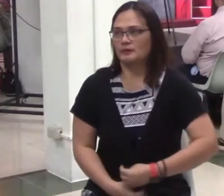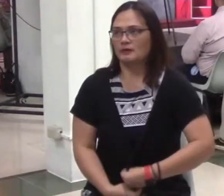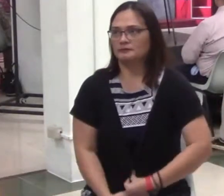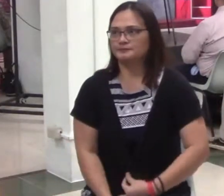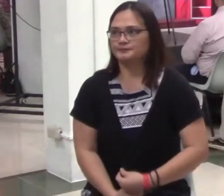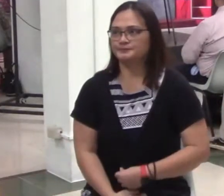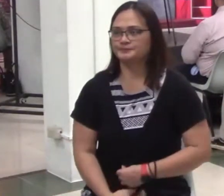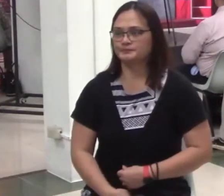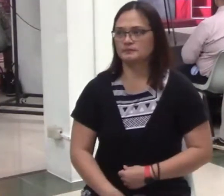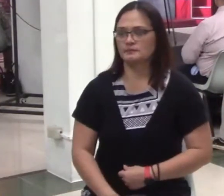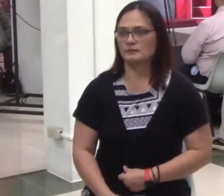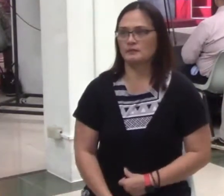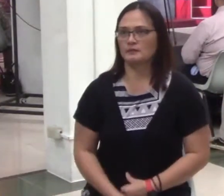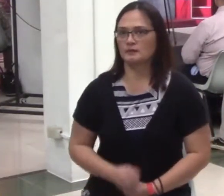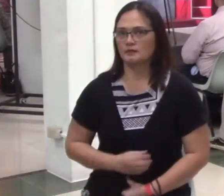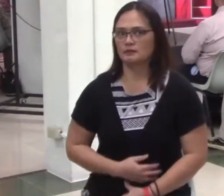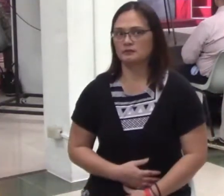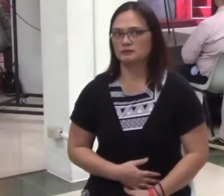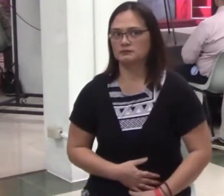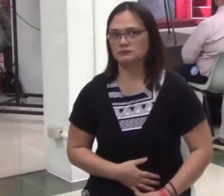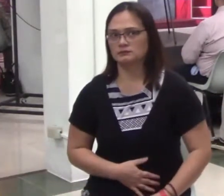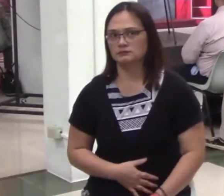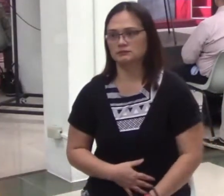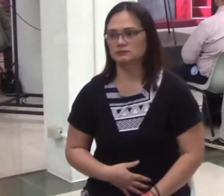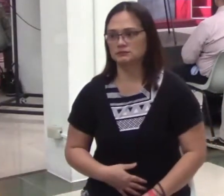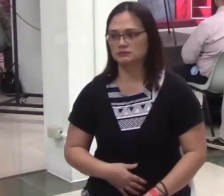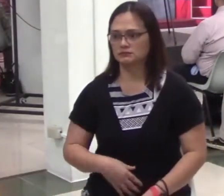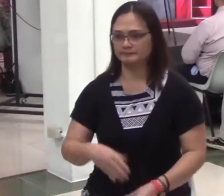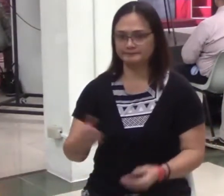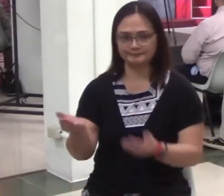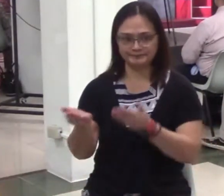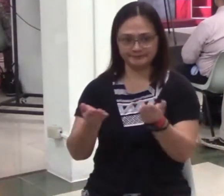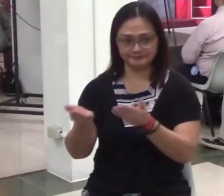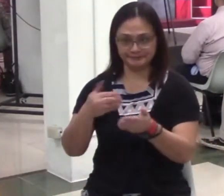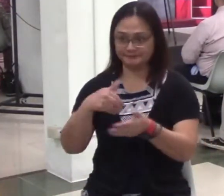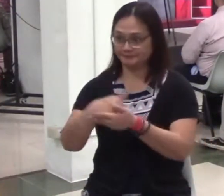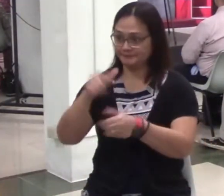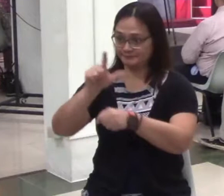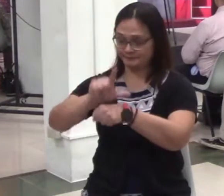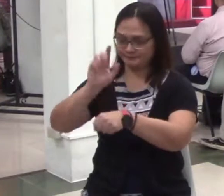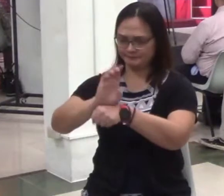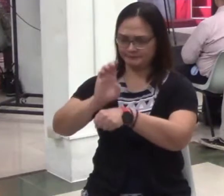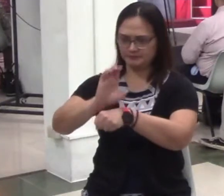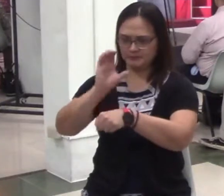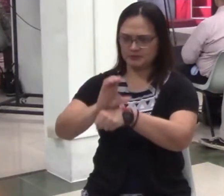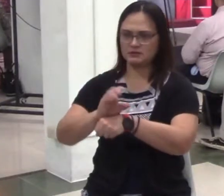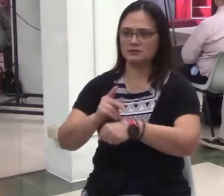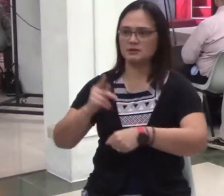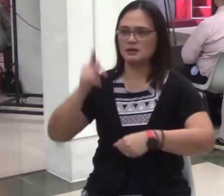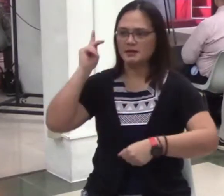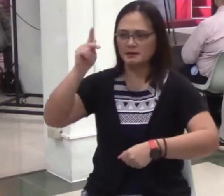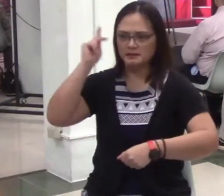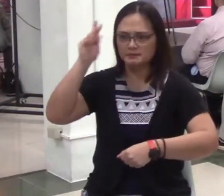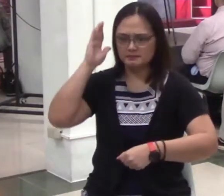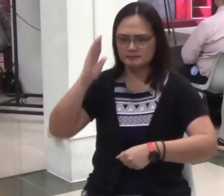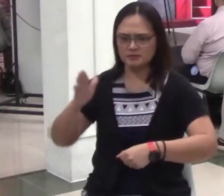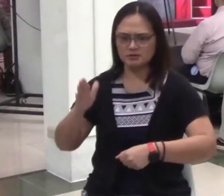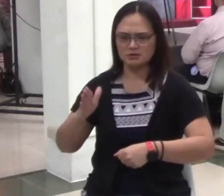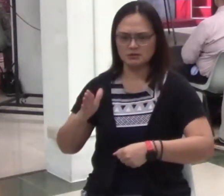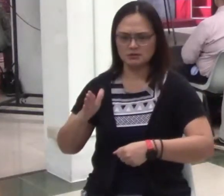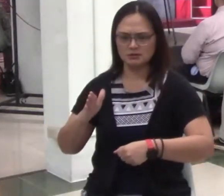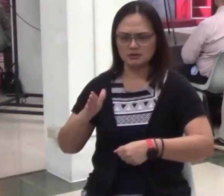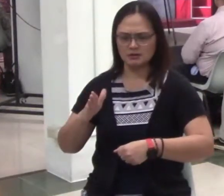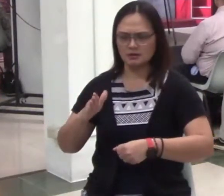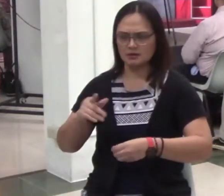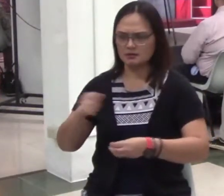na lang, pakinig-kinig na lang, pero pag preaching, nasarado na actually. Pasok dito, labas dito, dahil ayaw nilang